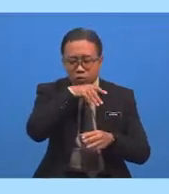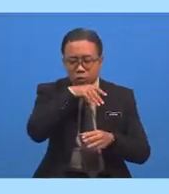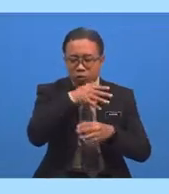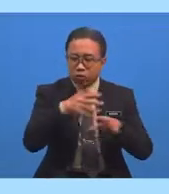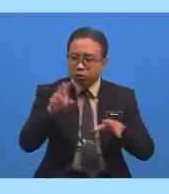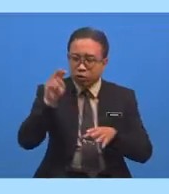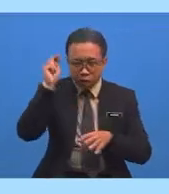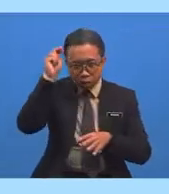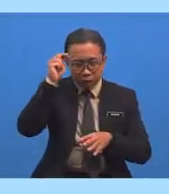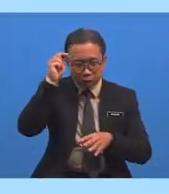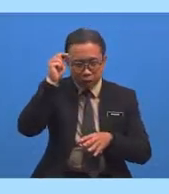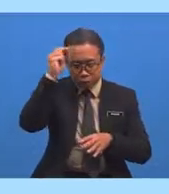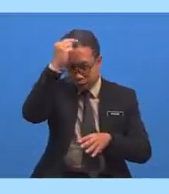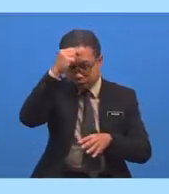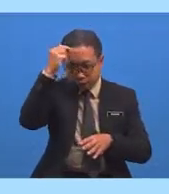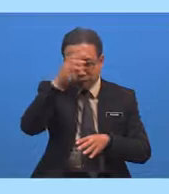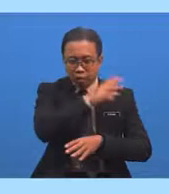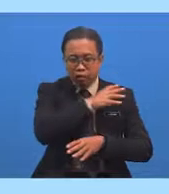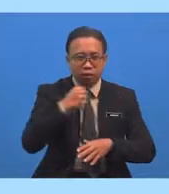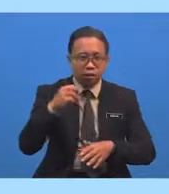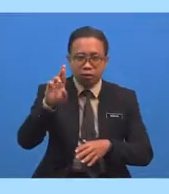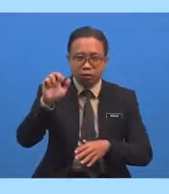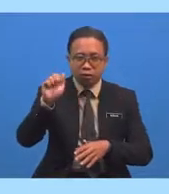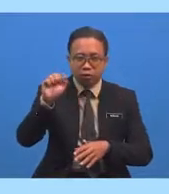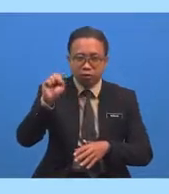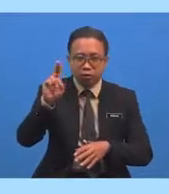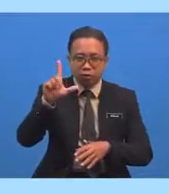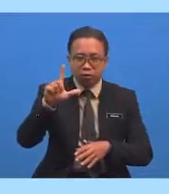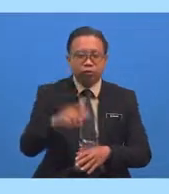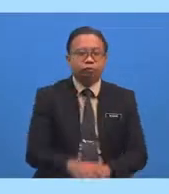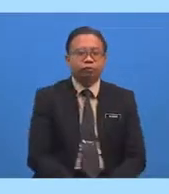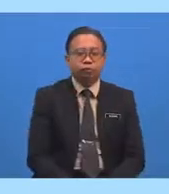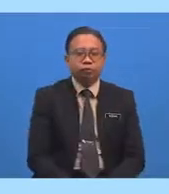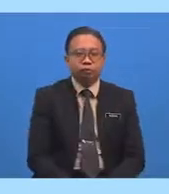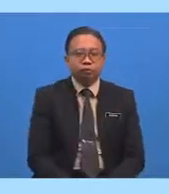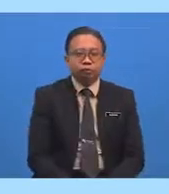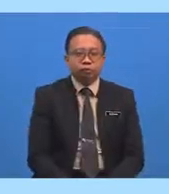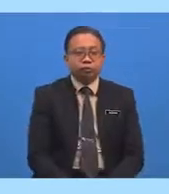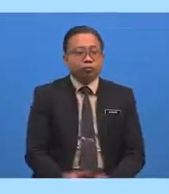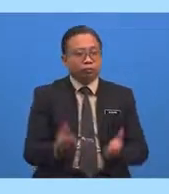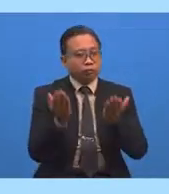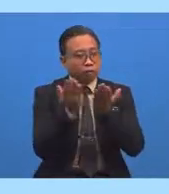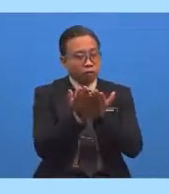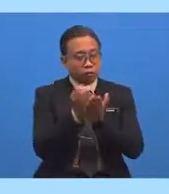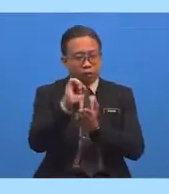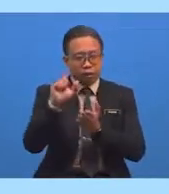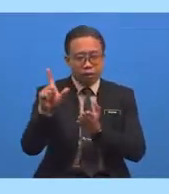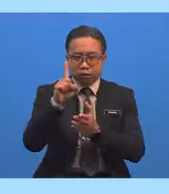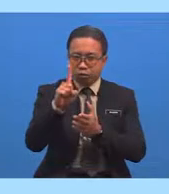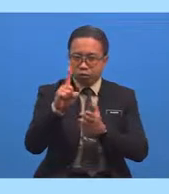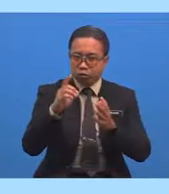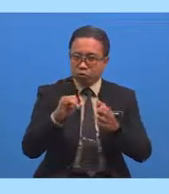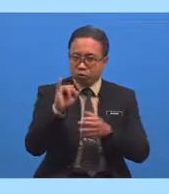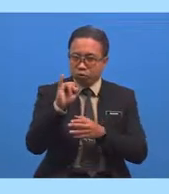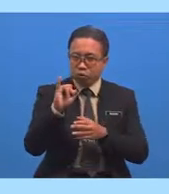Dan Rasul Ini Menggambarkan Doa Ialah Satu Ibadah